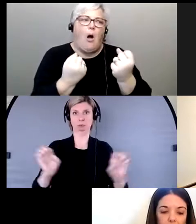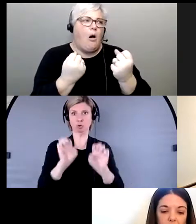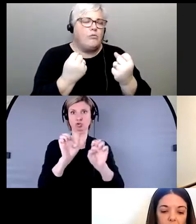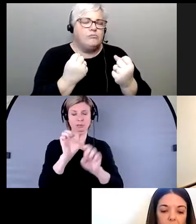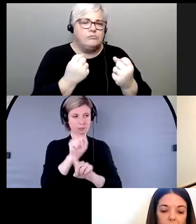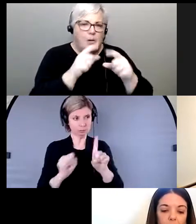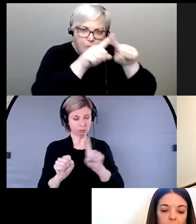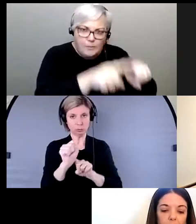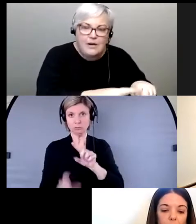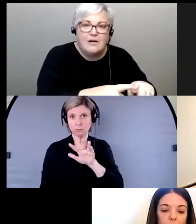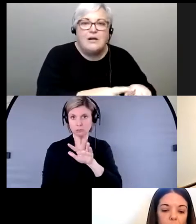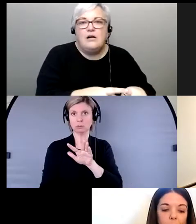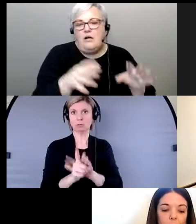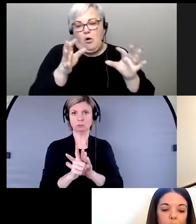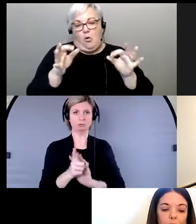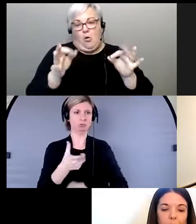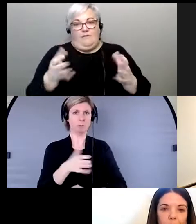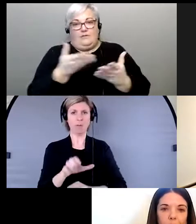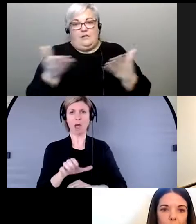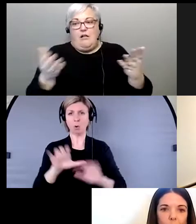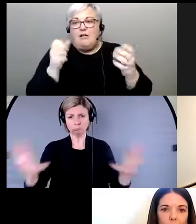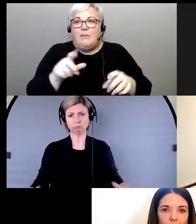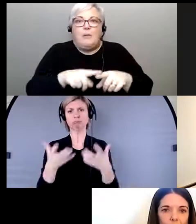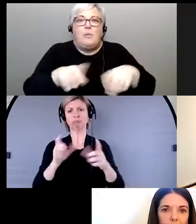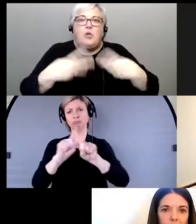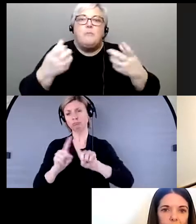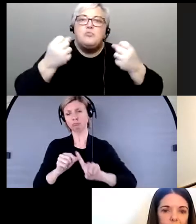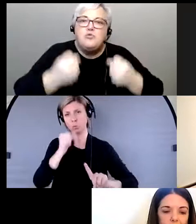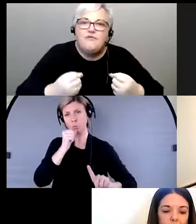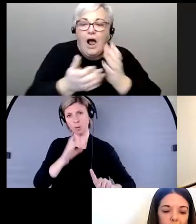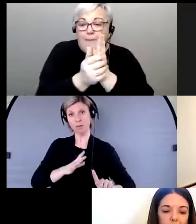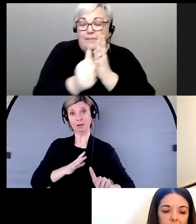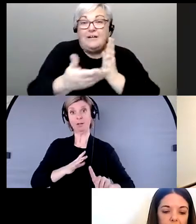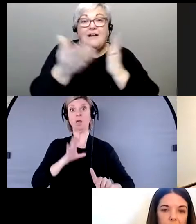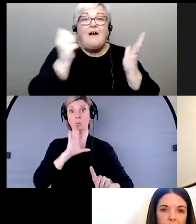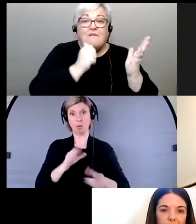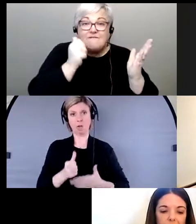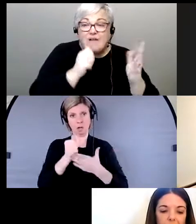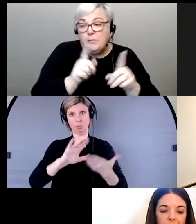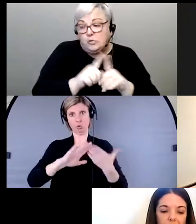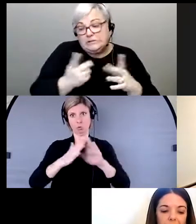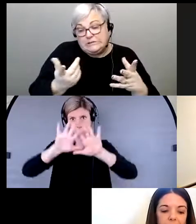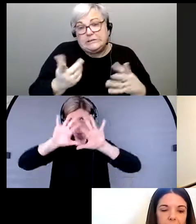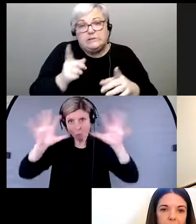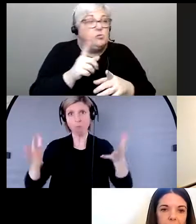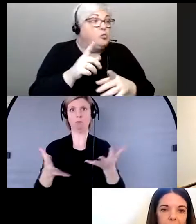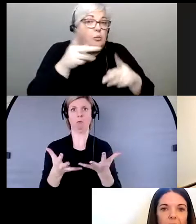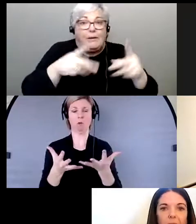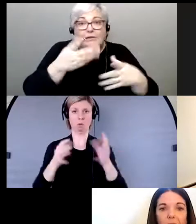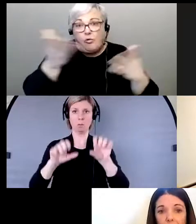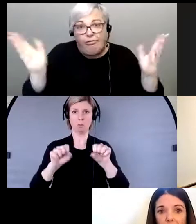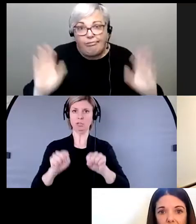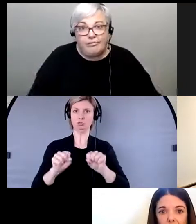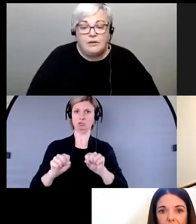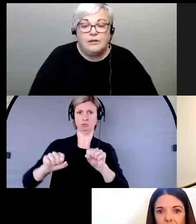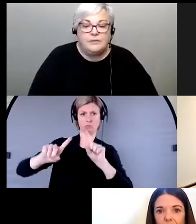officiels pour pouvoir appuyer et renforcer les habiletés des femmes et des communautés en général et leur façon de répondre à des